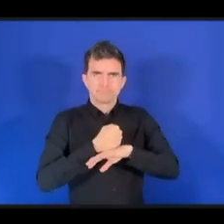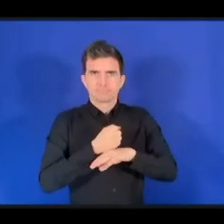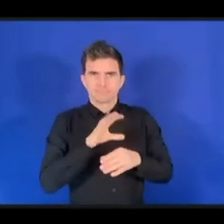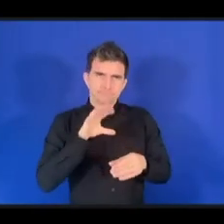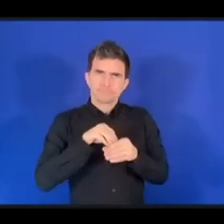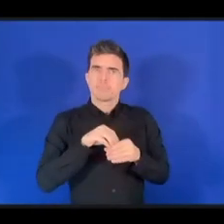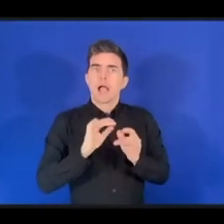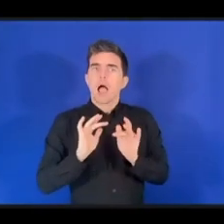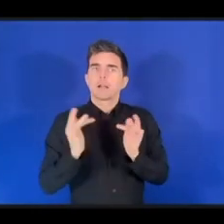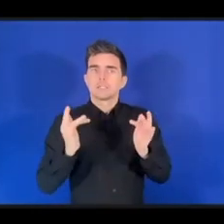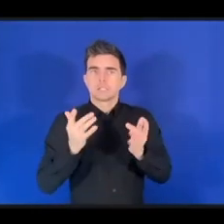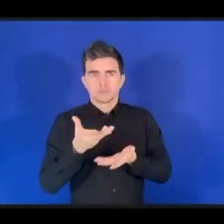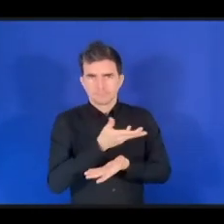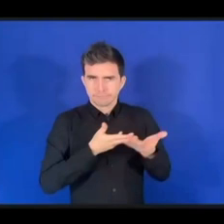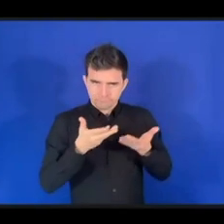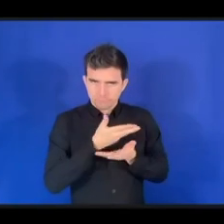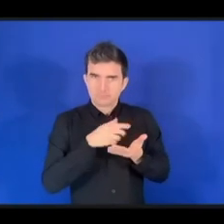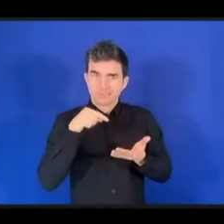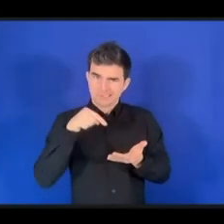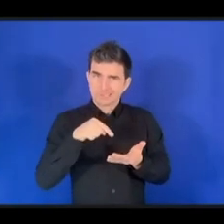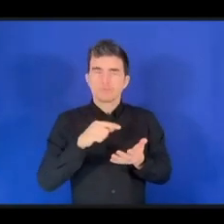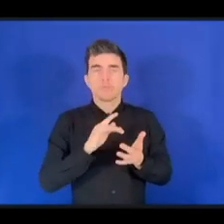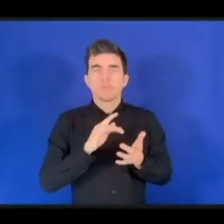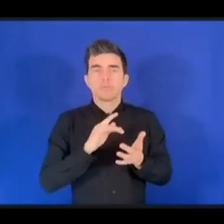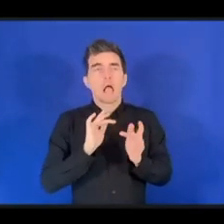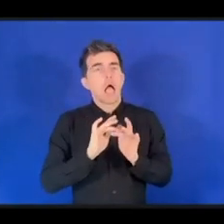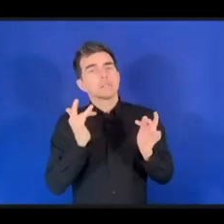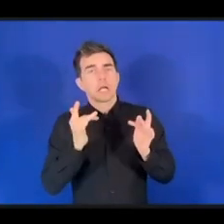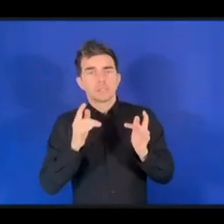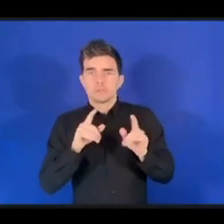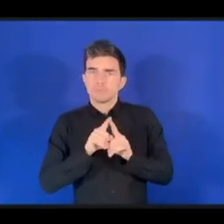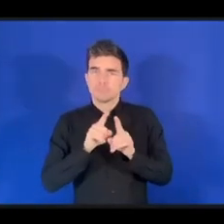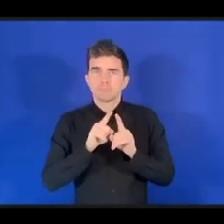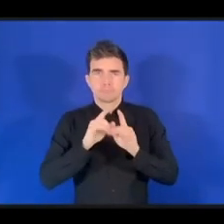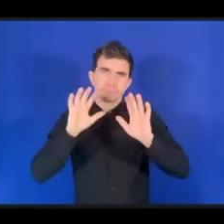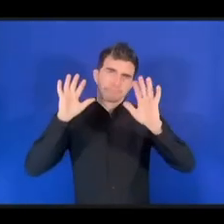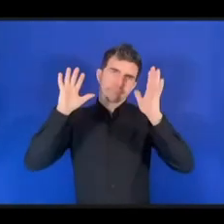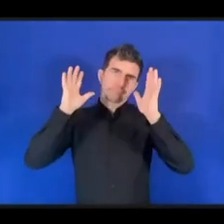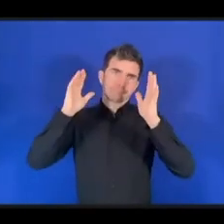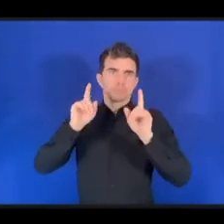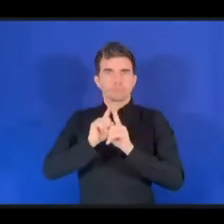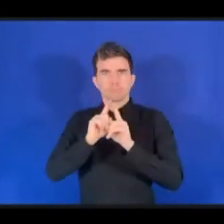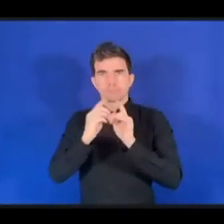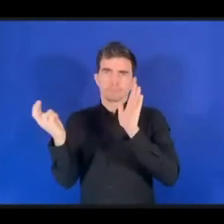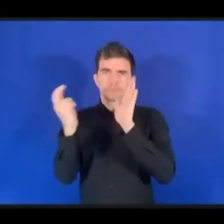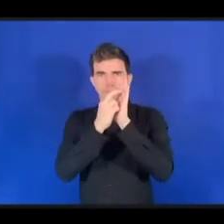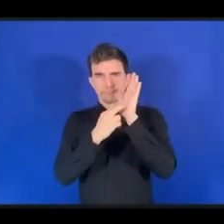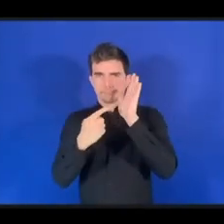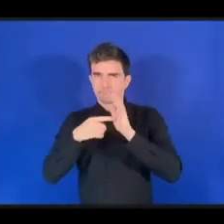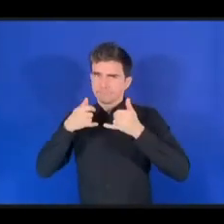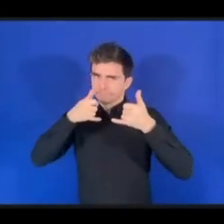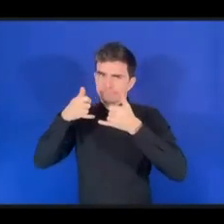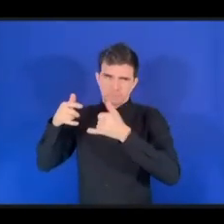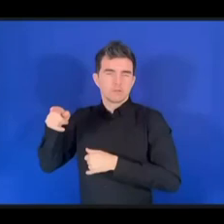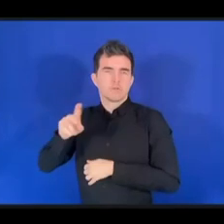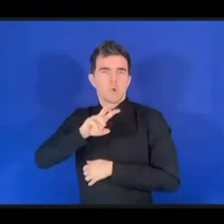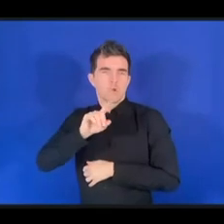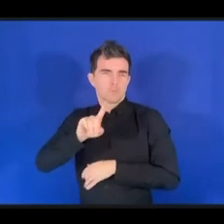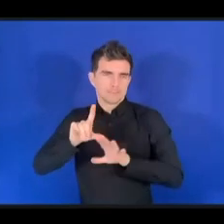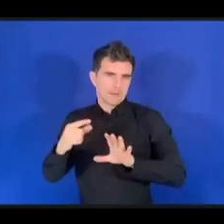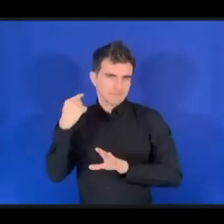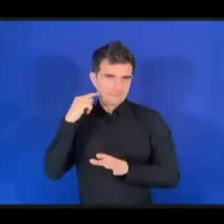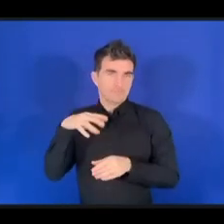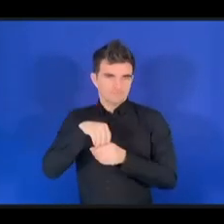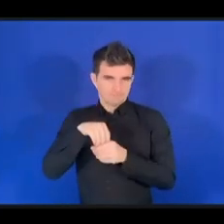году, оказался на доске почета. Мы тогда взяли интервью его родителей. И они сказали, что они